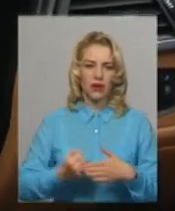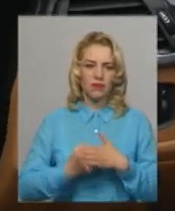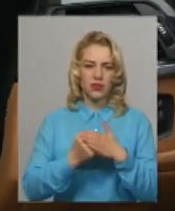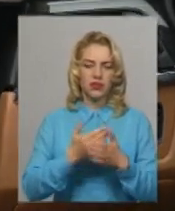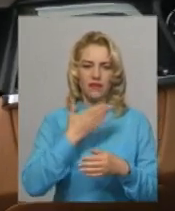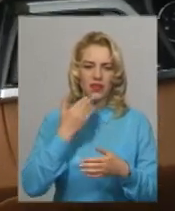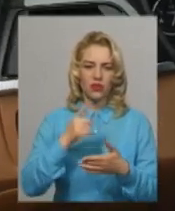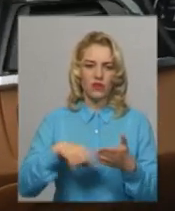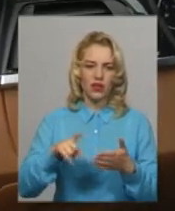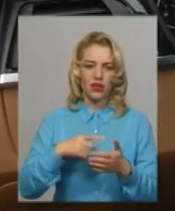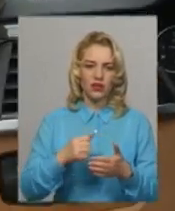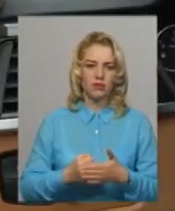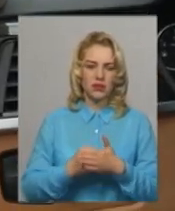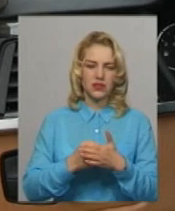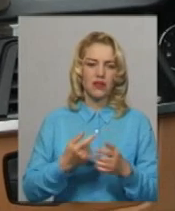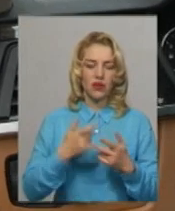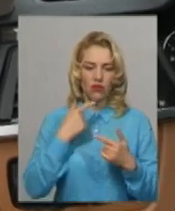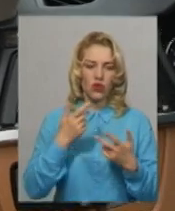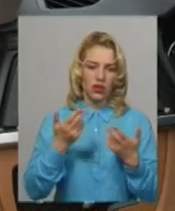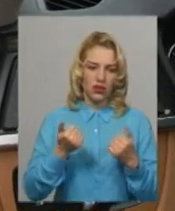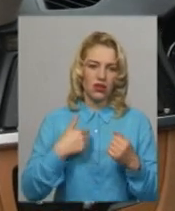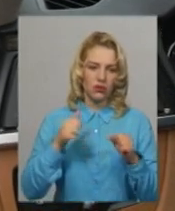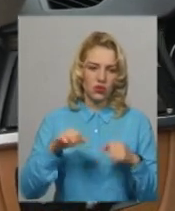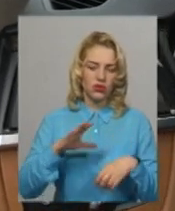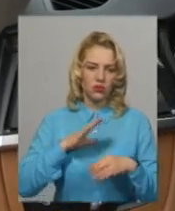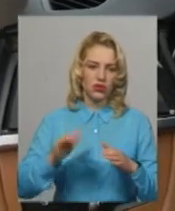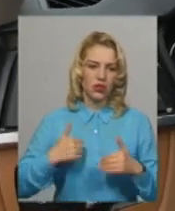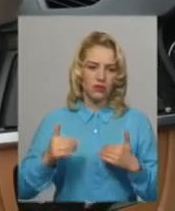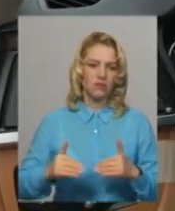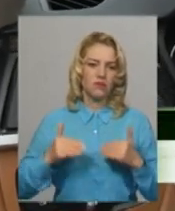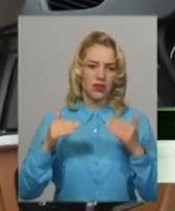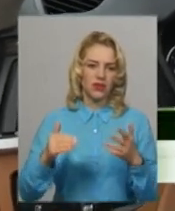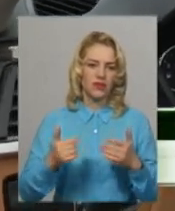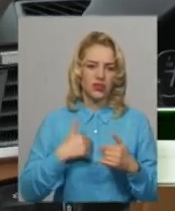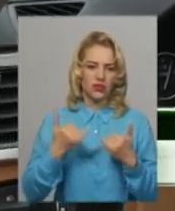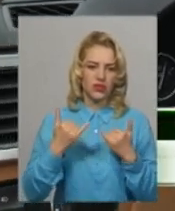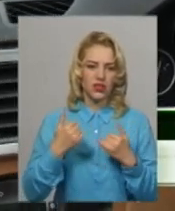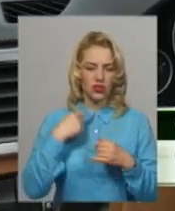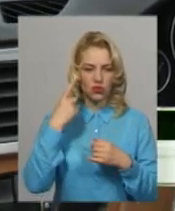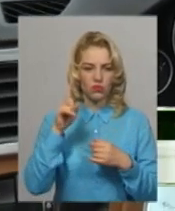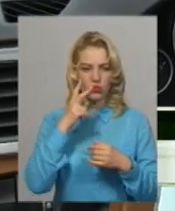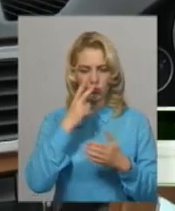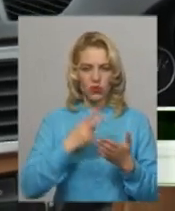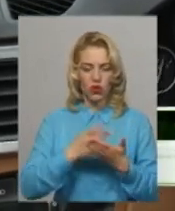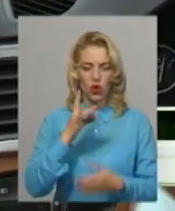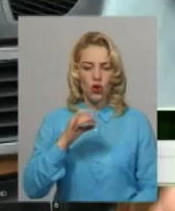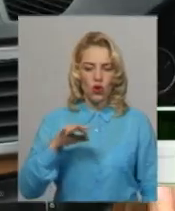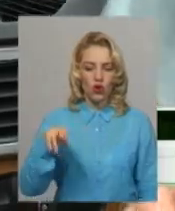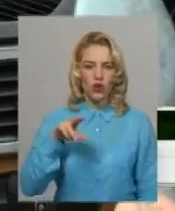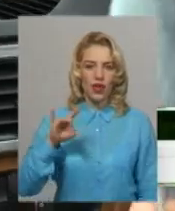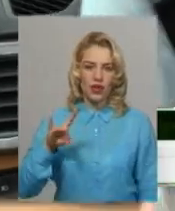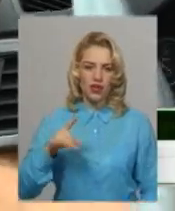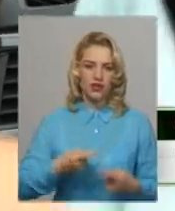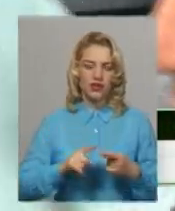цим людям у формі. Кажуть так. Думаю, що я перевищив. Зараз, я думаю, вони ж мені покажуть на радарі це все діло,